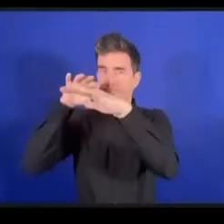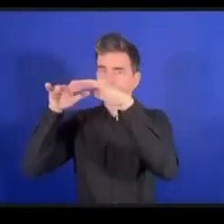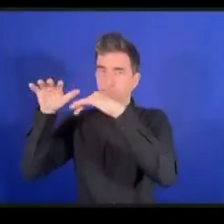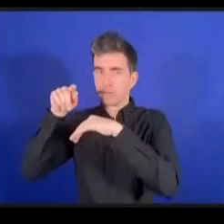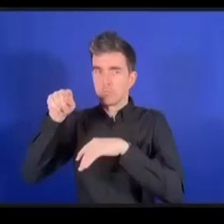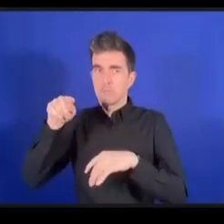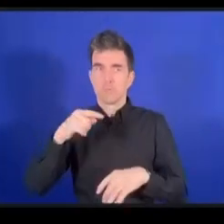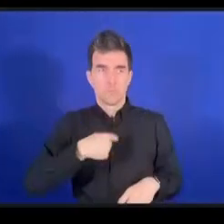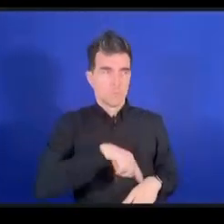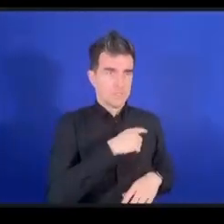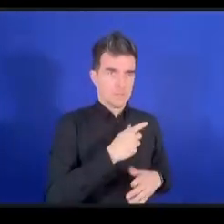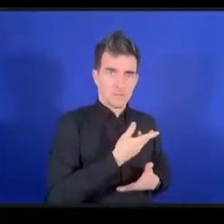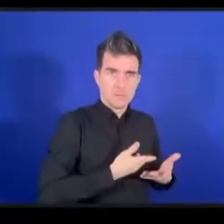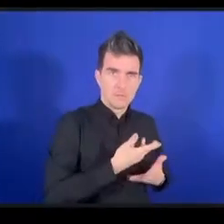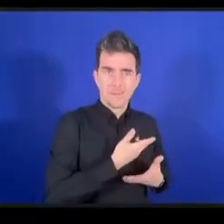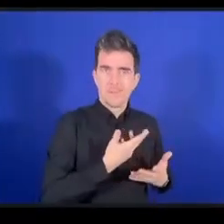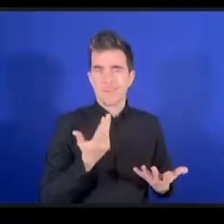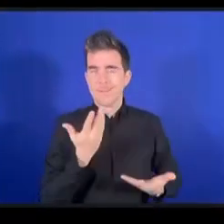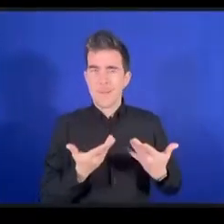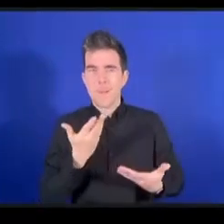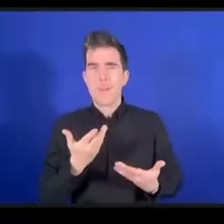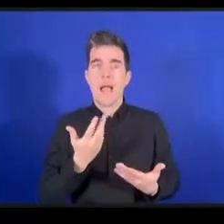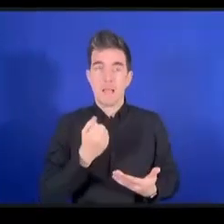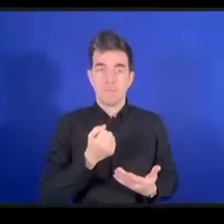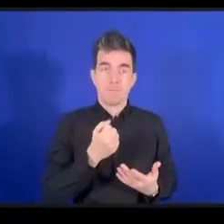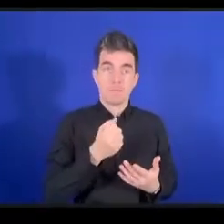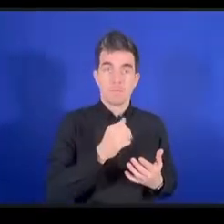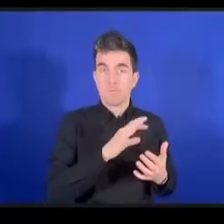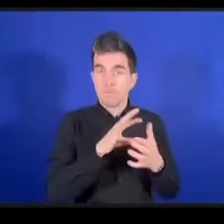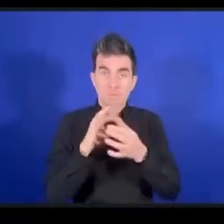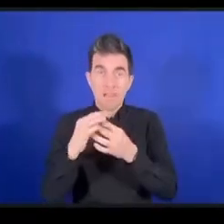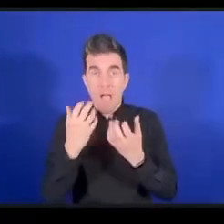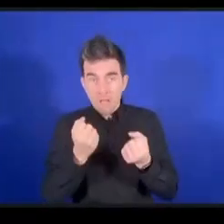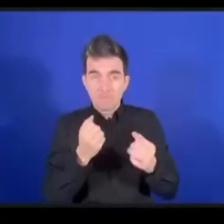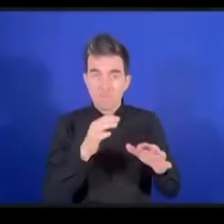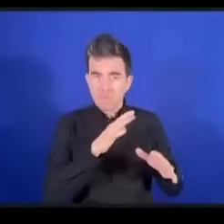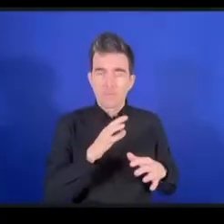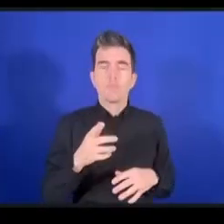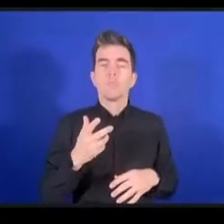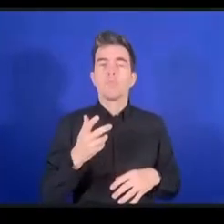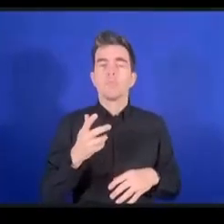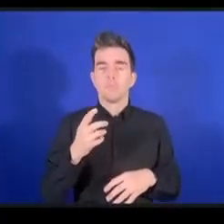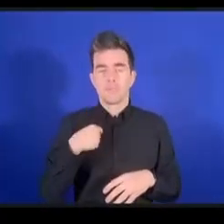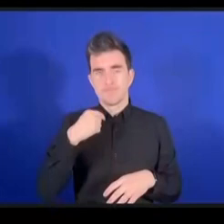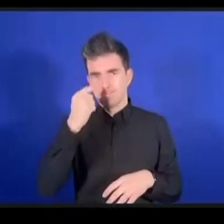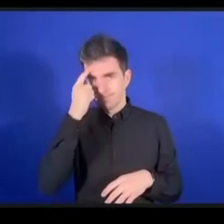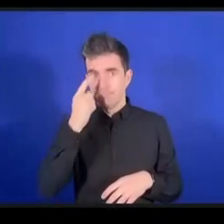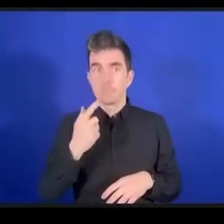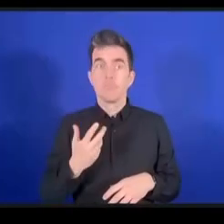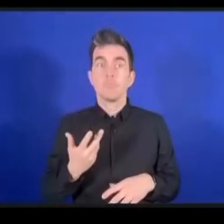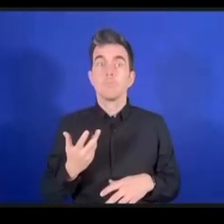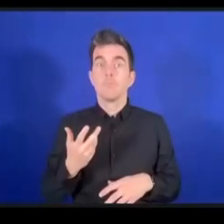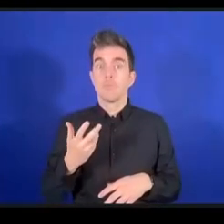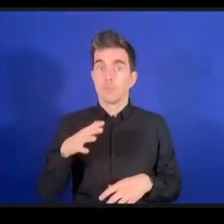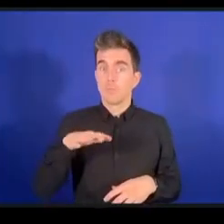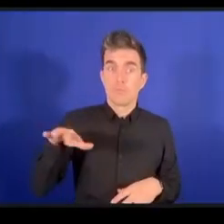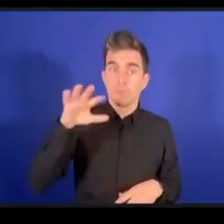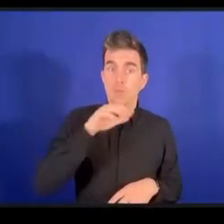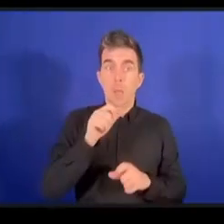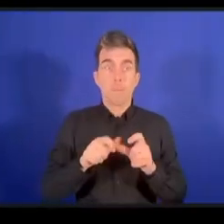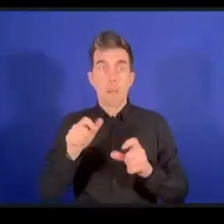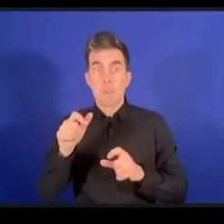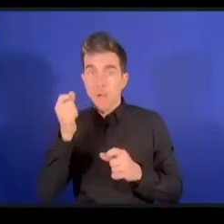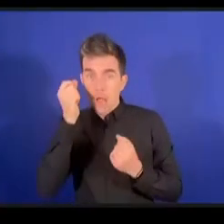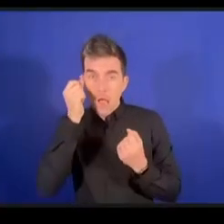إلا أنها مترابطة لأنه إذا كان من نعمل معهم يفهمون خطتنا فأن